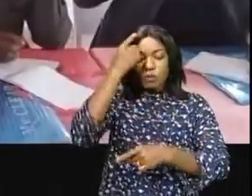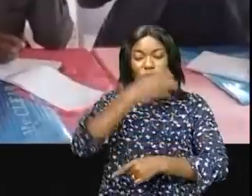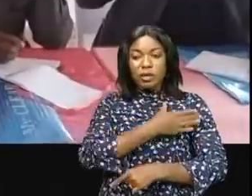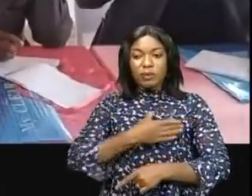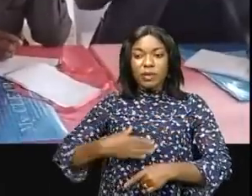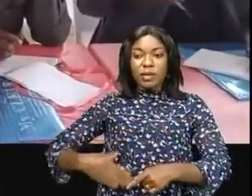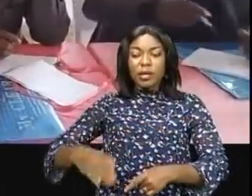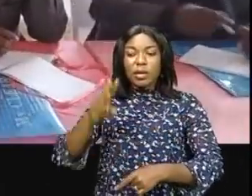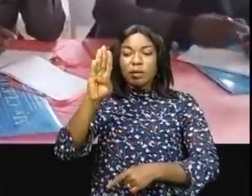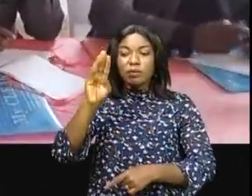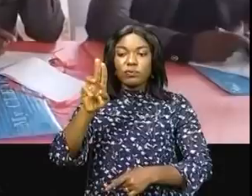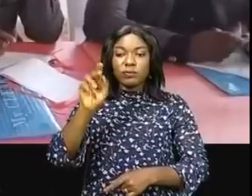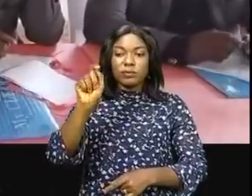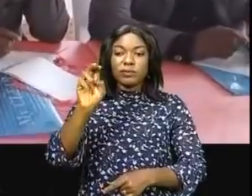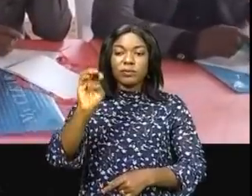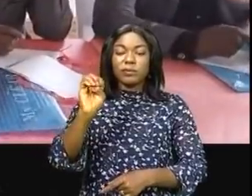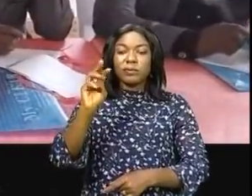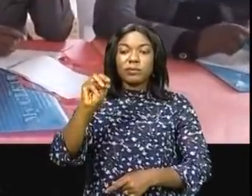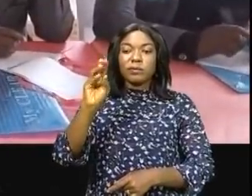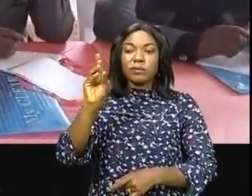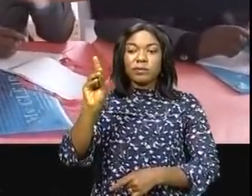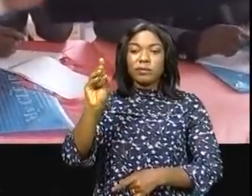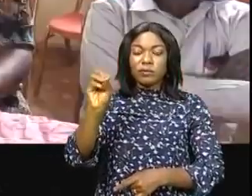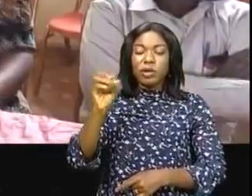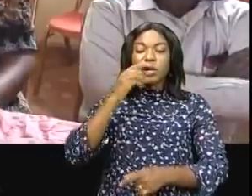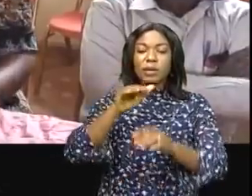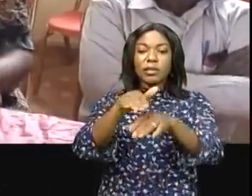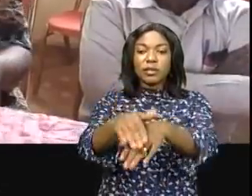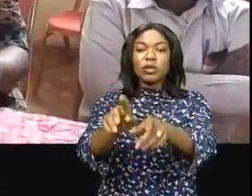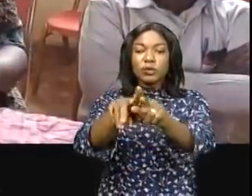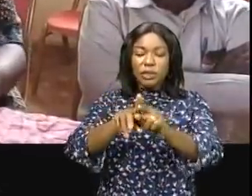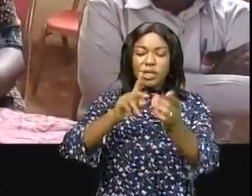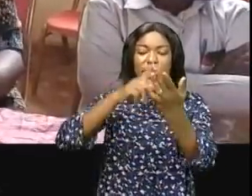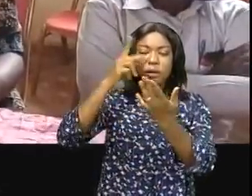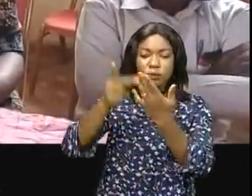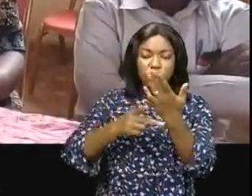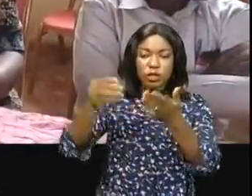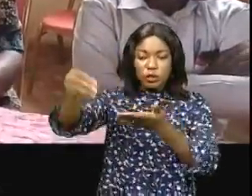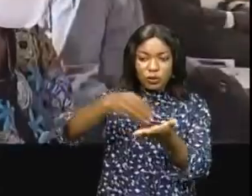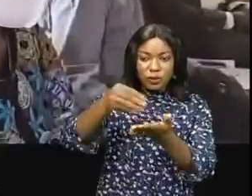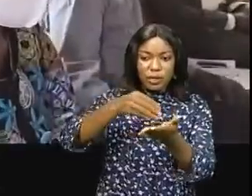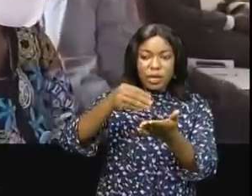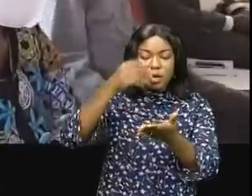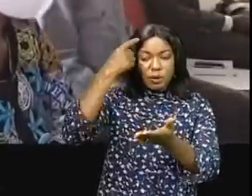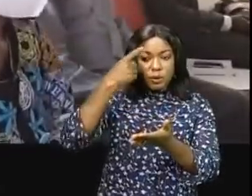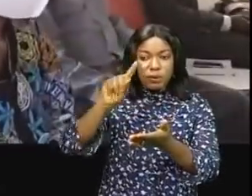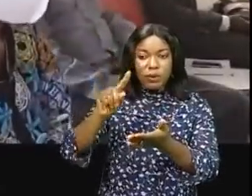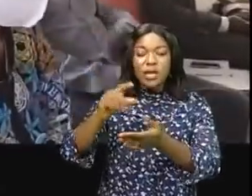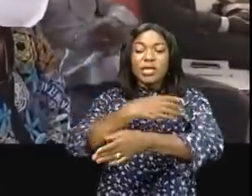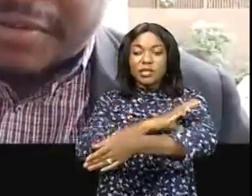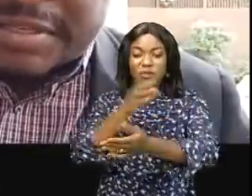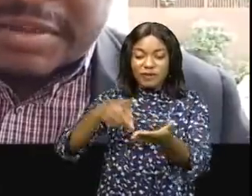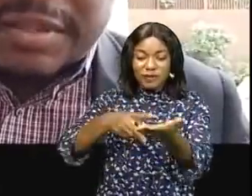Sylvain Kanyamanda qui a participé à ces assises parce que ce projet contribue à l'assouplissement du civisme